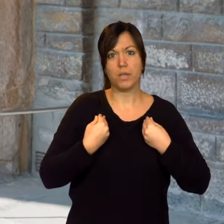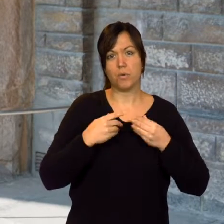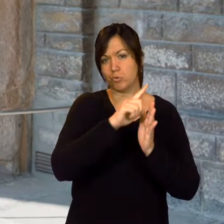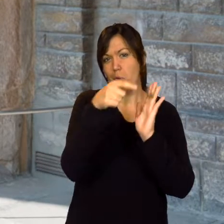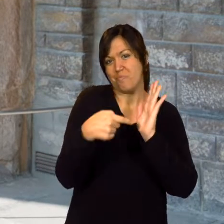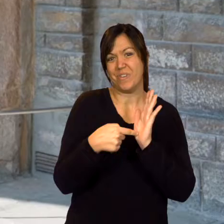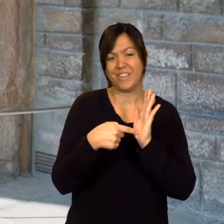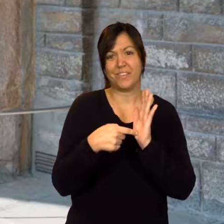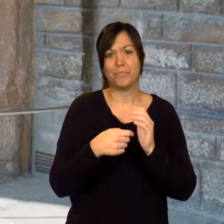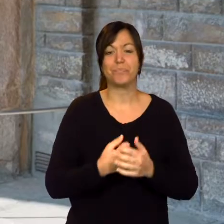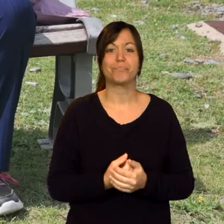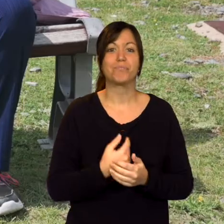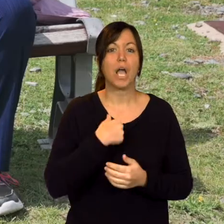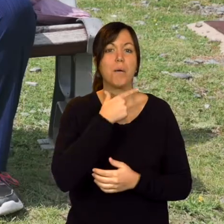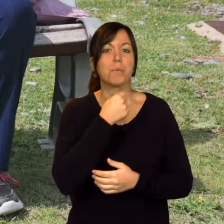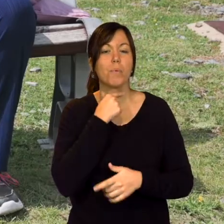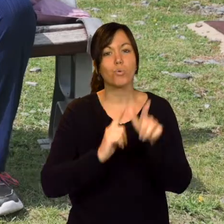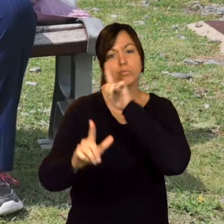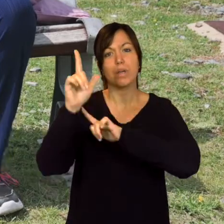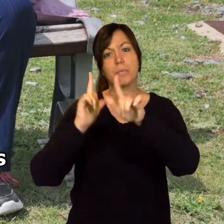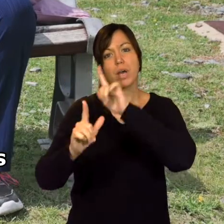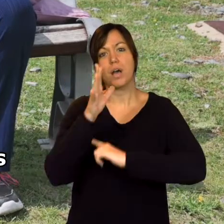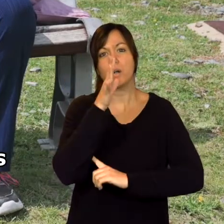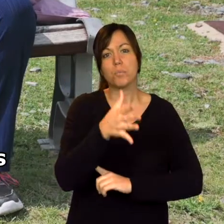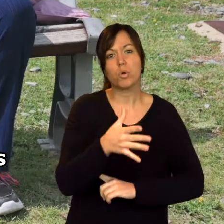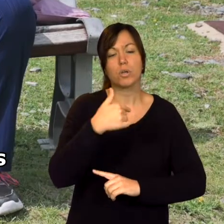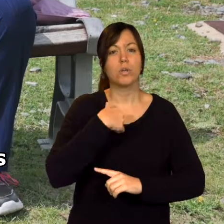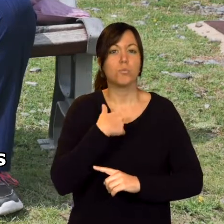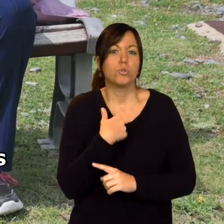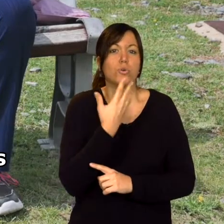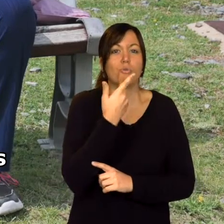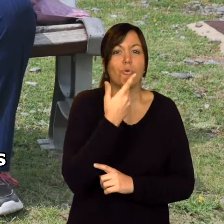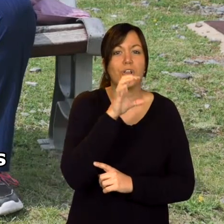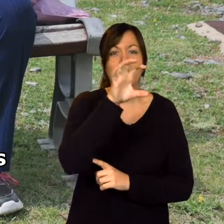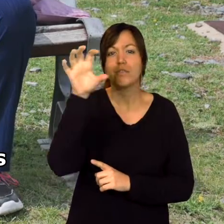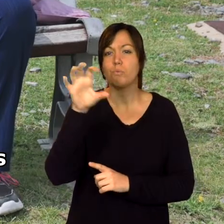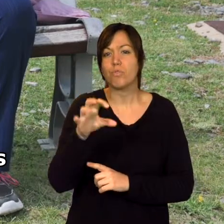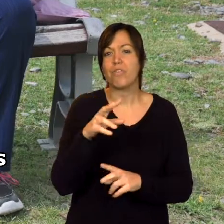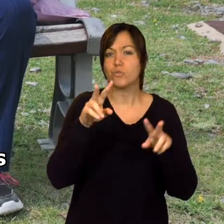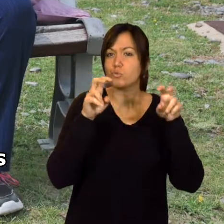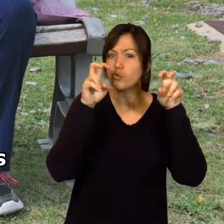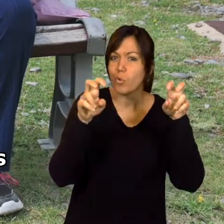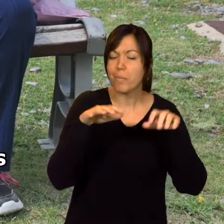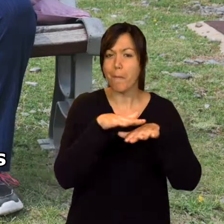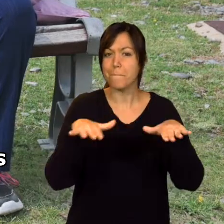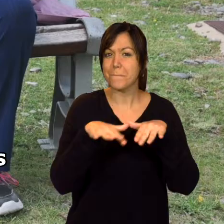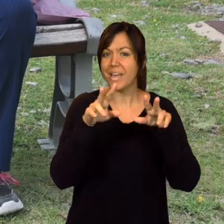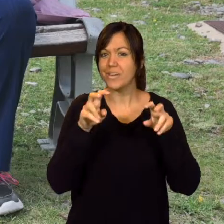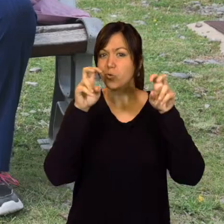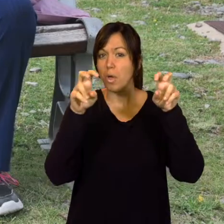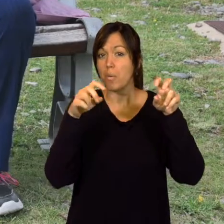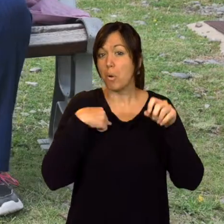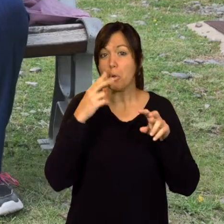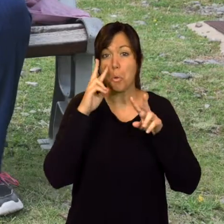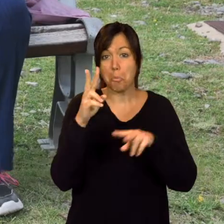més plena i més intensa. M'agrada molt viatjar perquè conec moltes ciutats noves, moltes platges